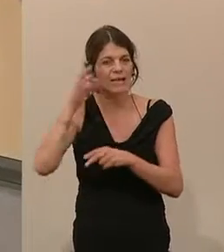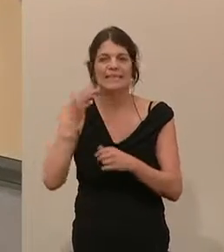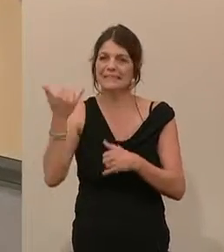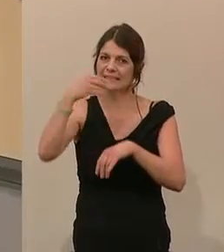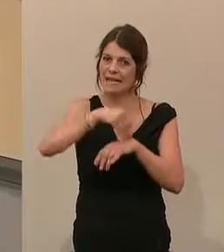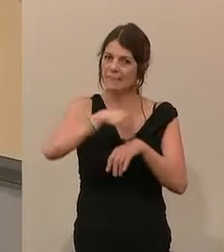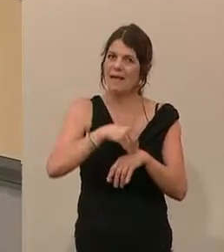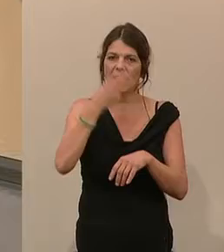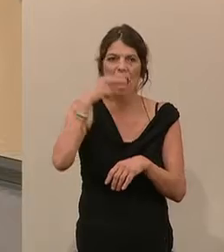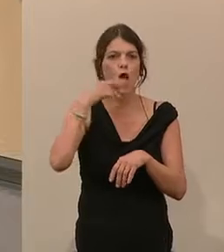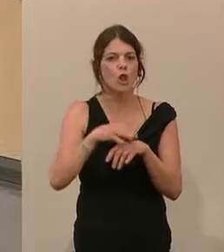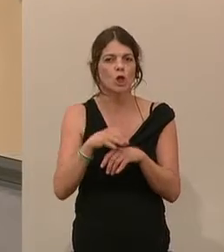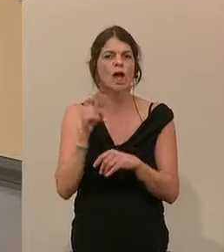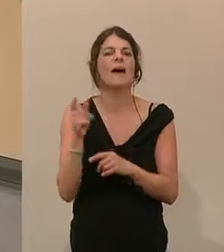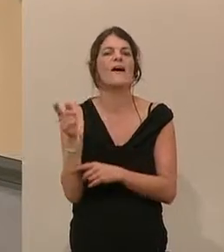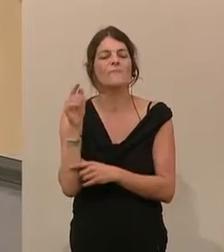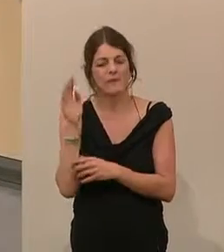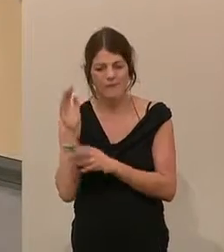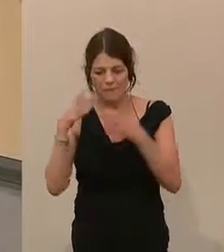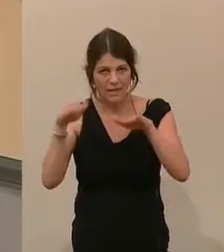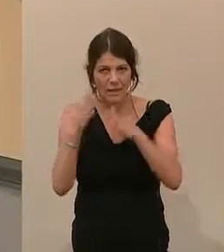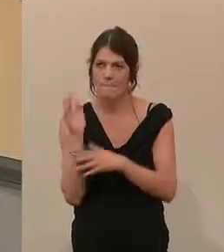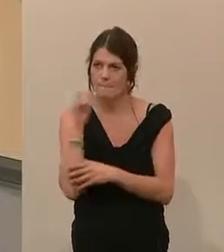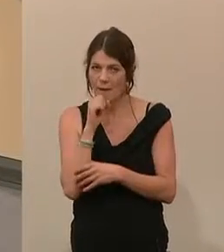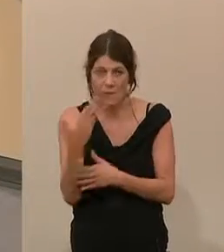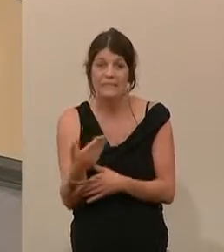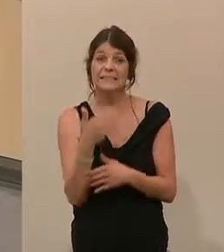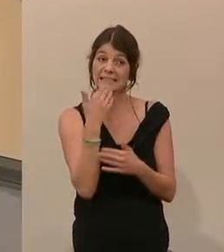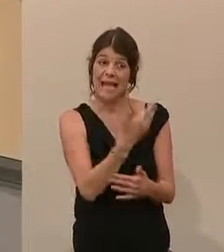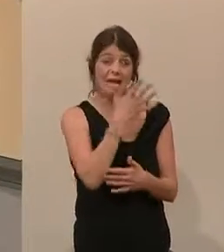Gespräche mit 73.000 Menschen, betont Volksanwältin Gertrude Brineck. Dank.